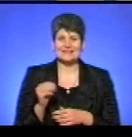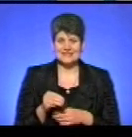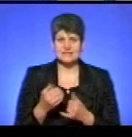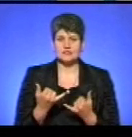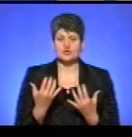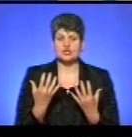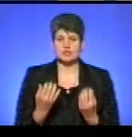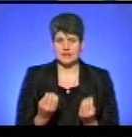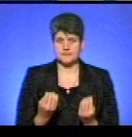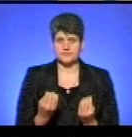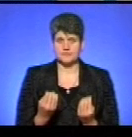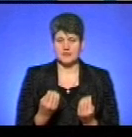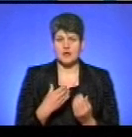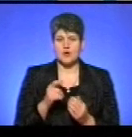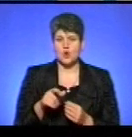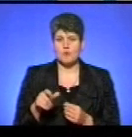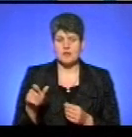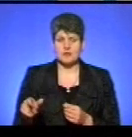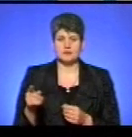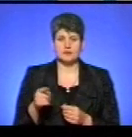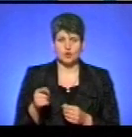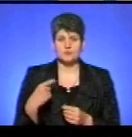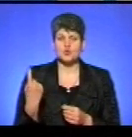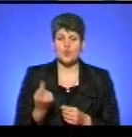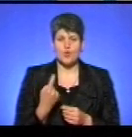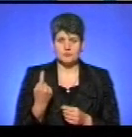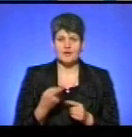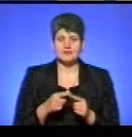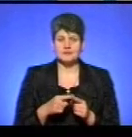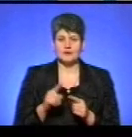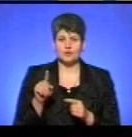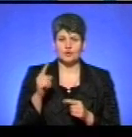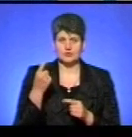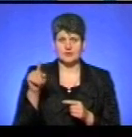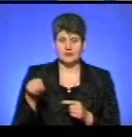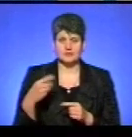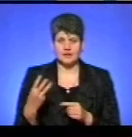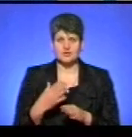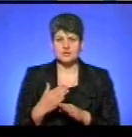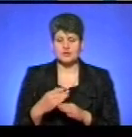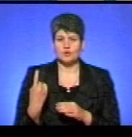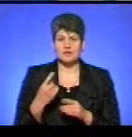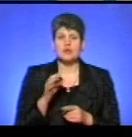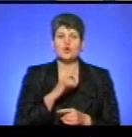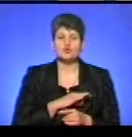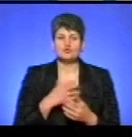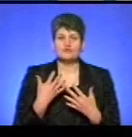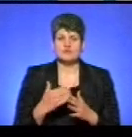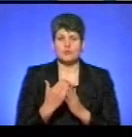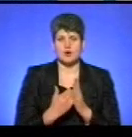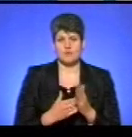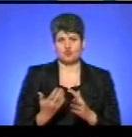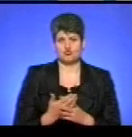сьогоднішній день громадян Тернопільської області, а це третина населення області, які користуються вже програмою